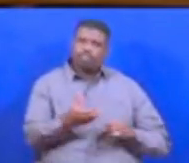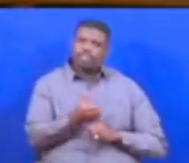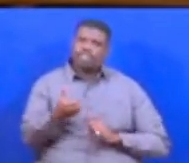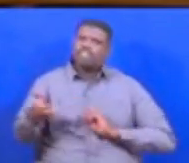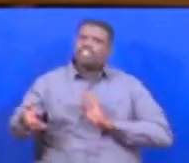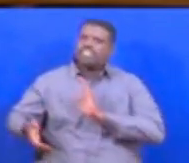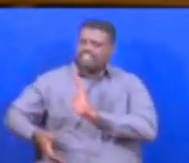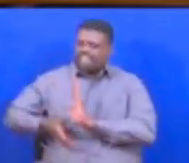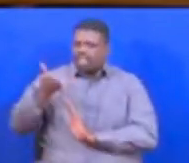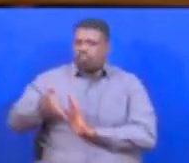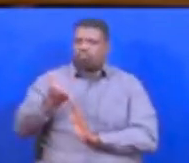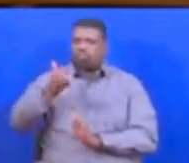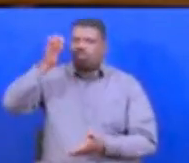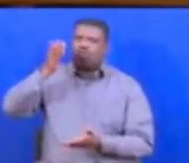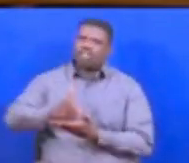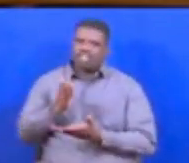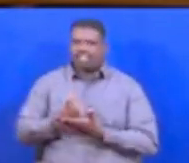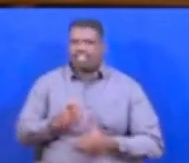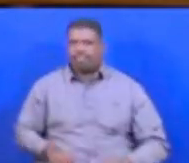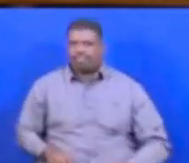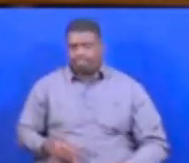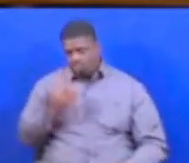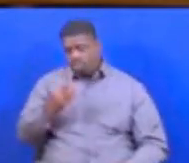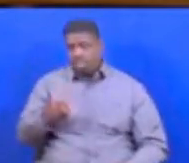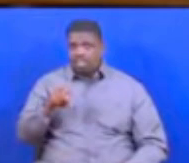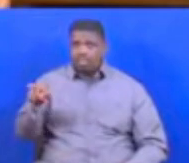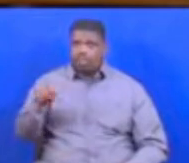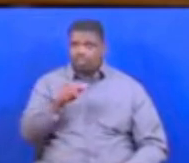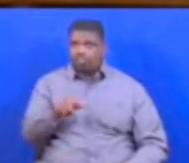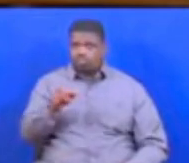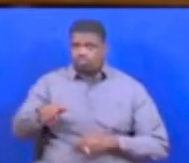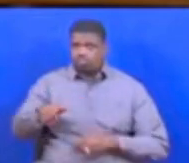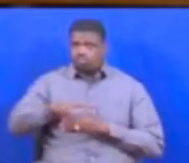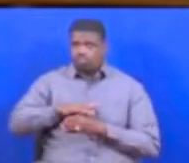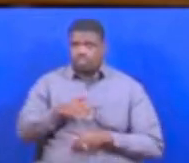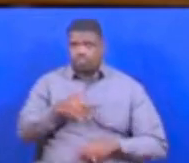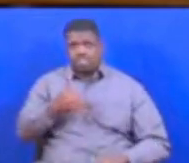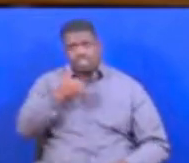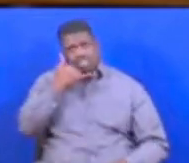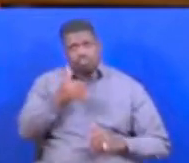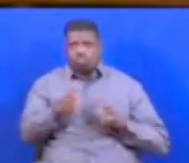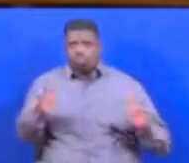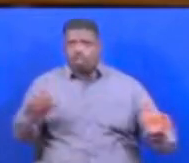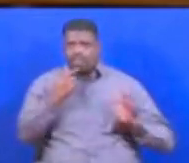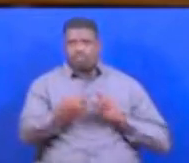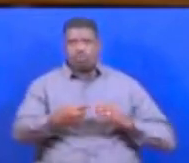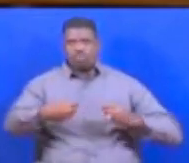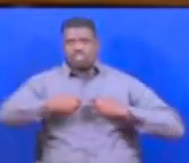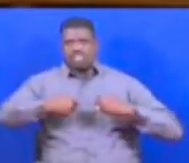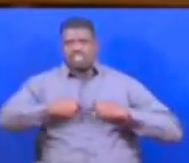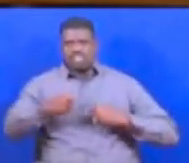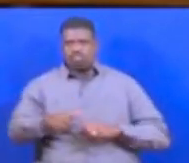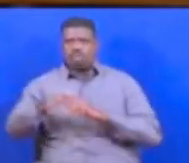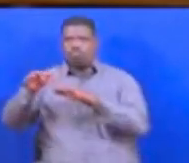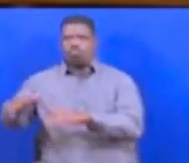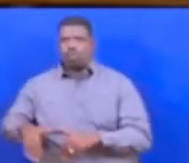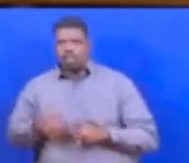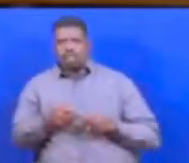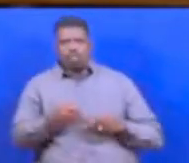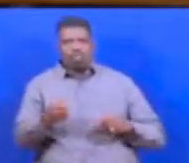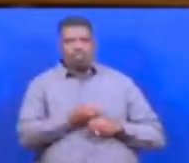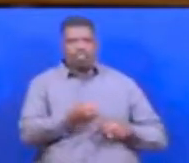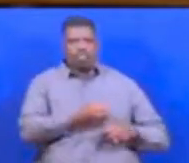cha uhakika. Tukiangalia kwa wale watumiaji wa simu wa kubwa. Kama sisi wa bunge, wafanya biyashara,